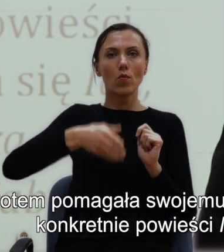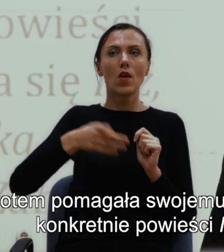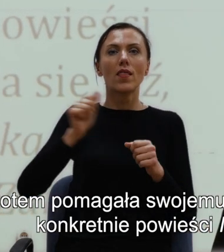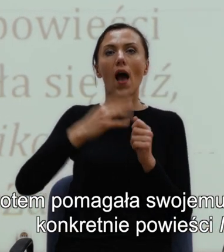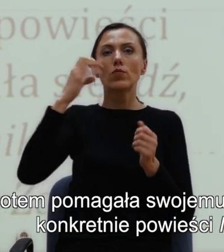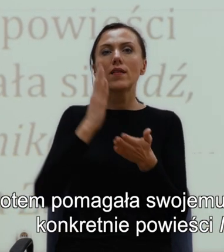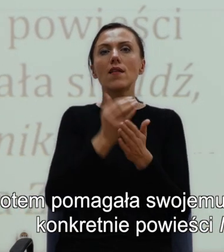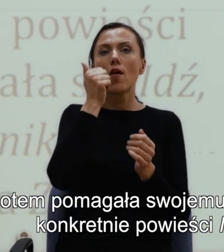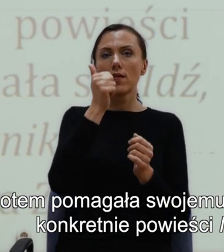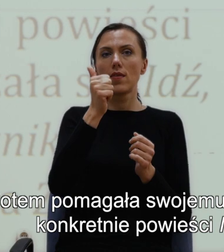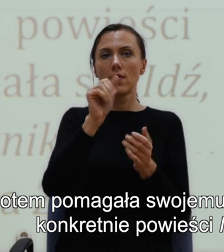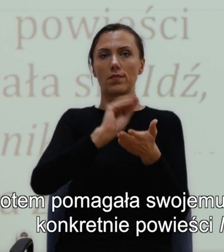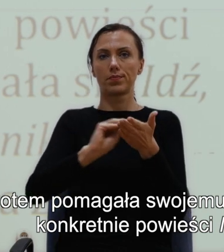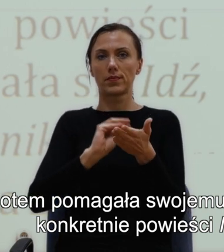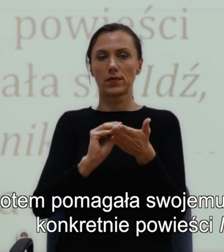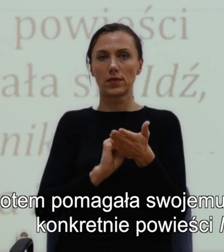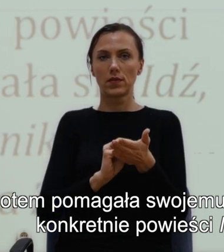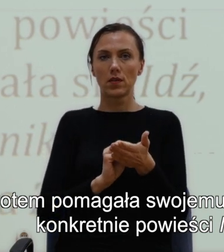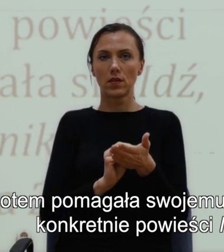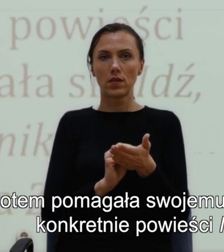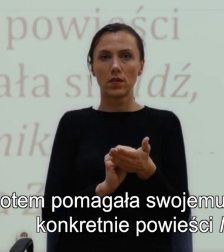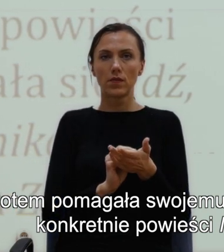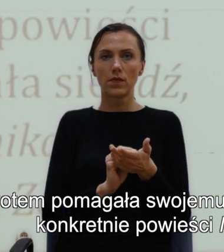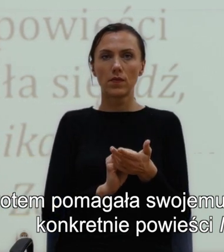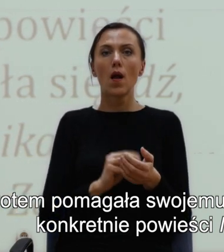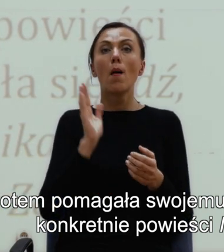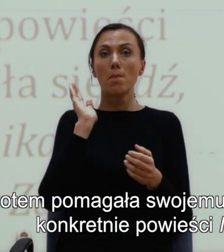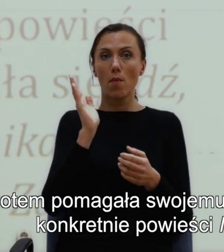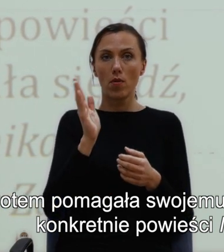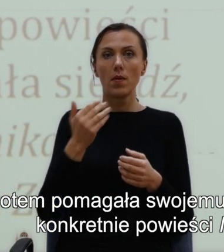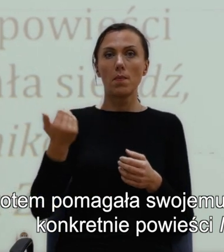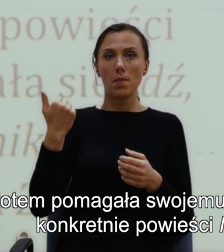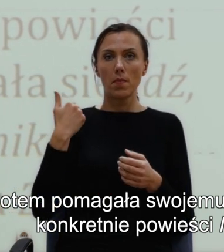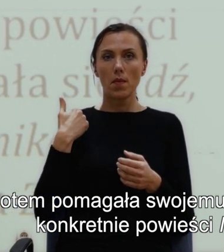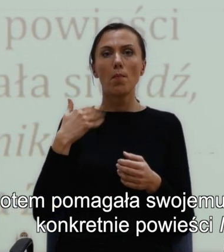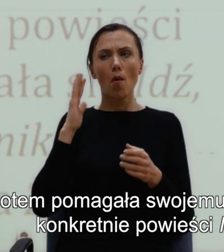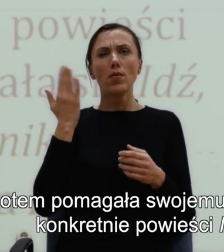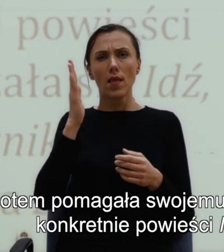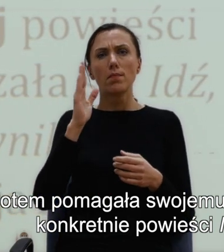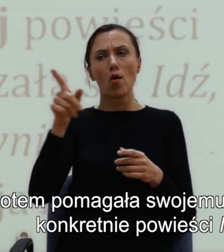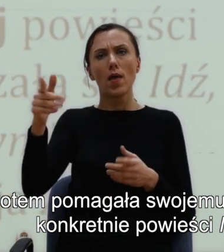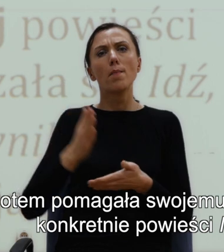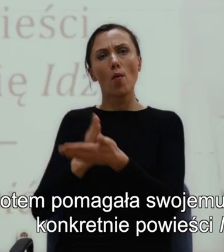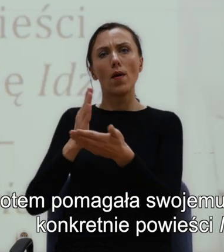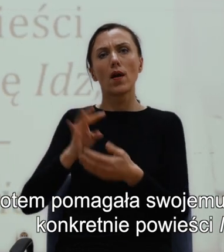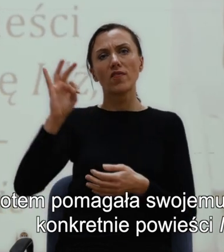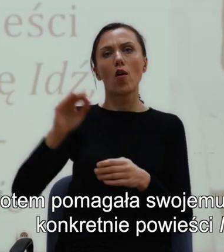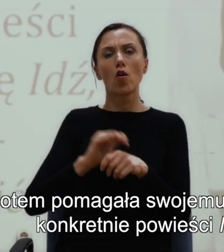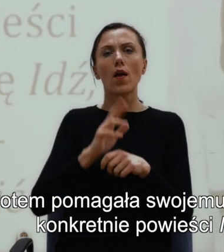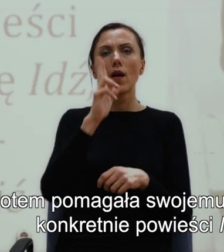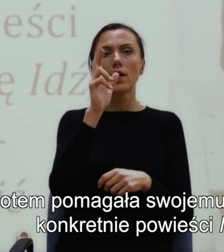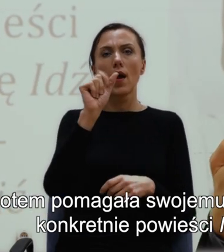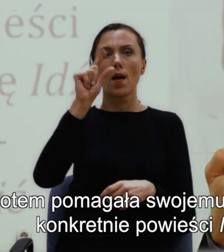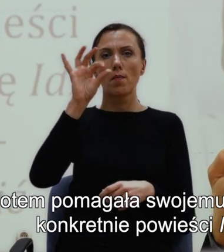pomagała swojemu koledze Trumanowi Capote w pisaniu